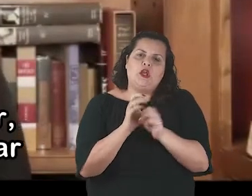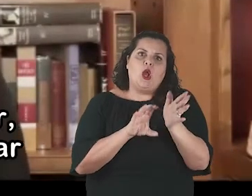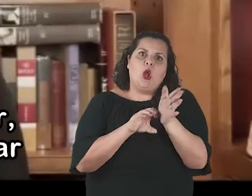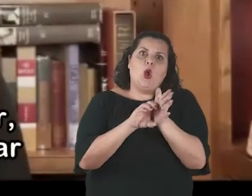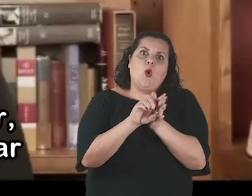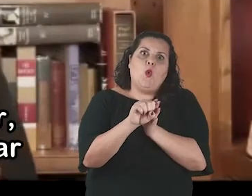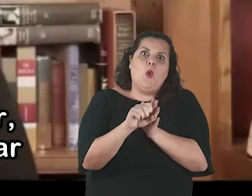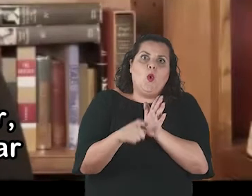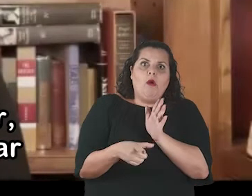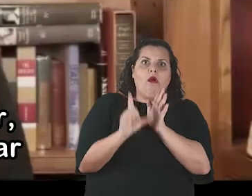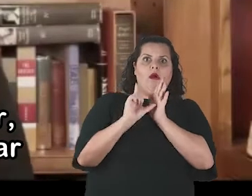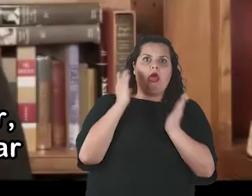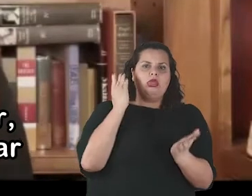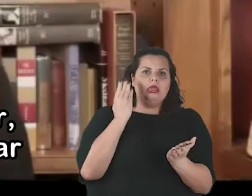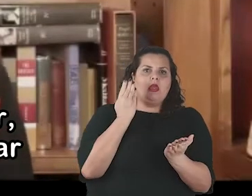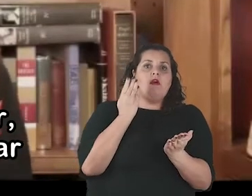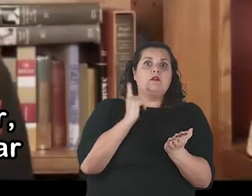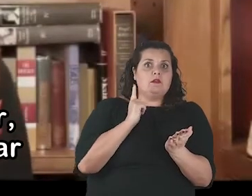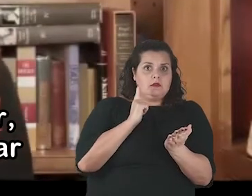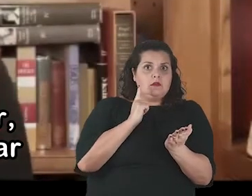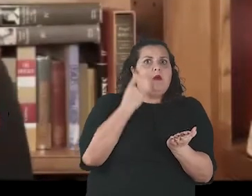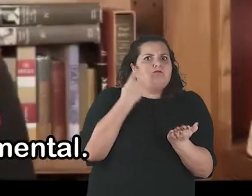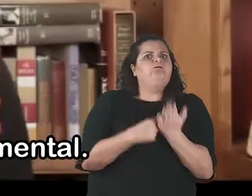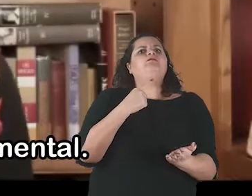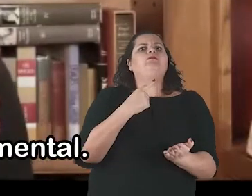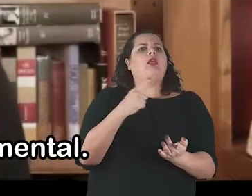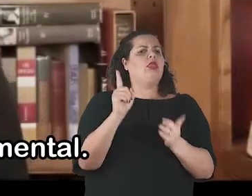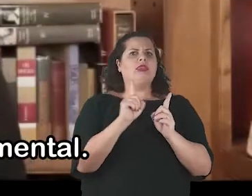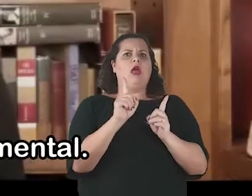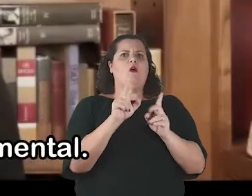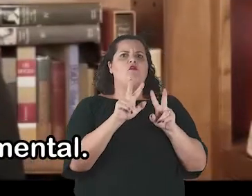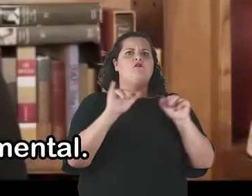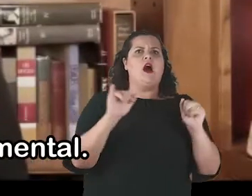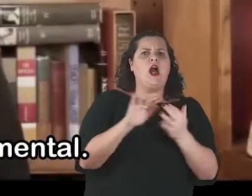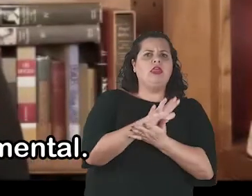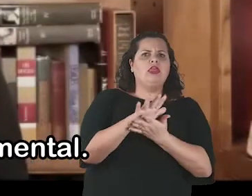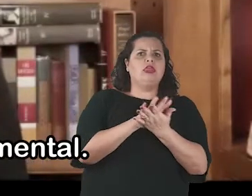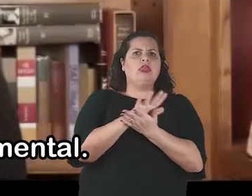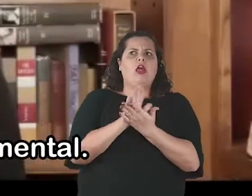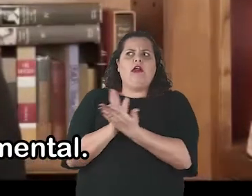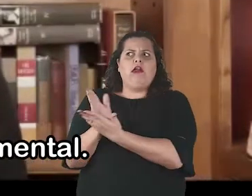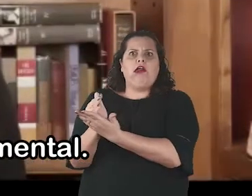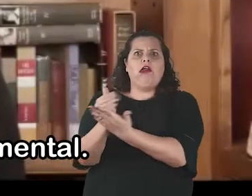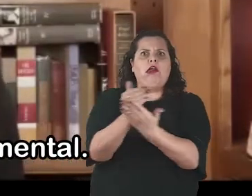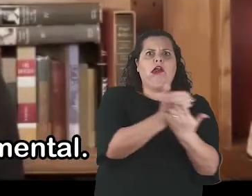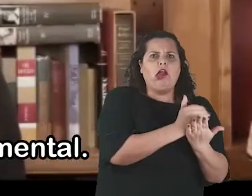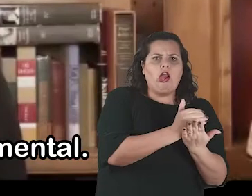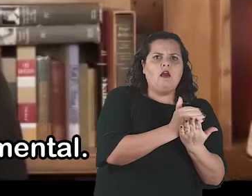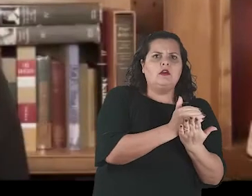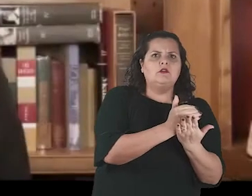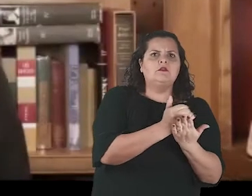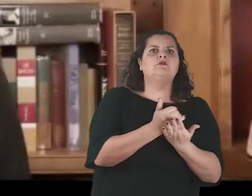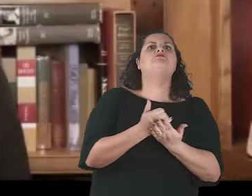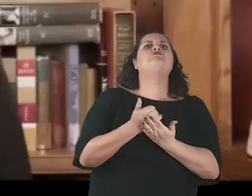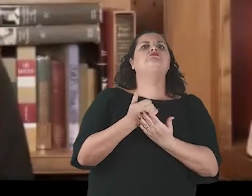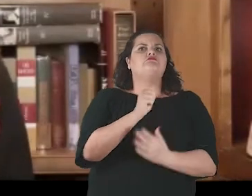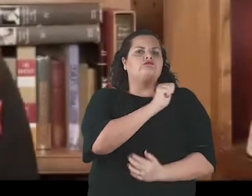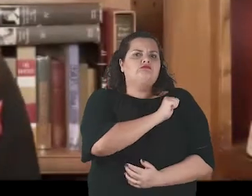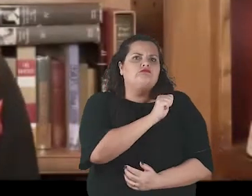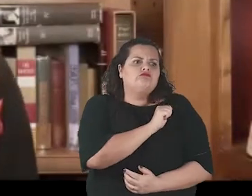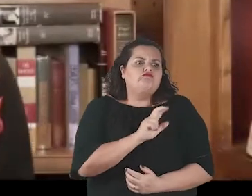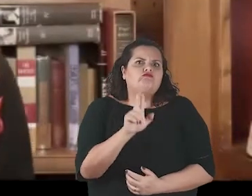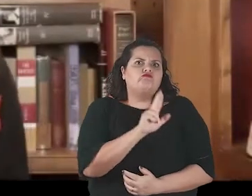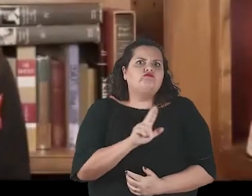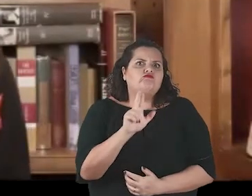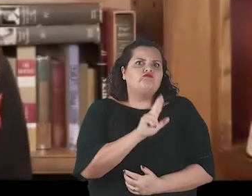collect, store, share, retain, or deploy student information for behavioral ad targeting, and despite